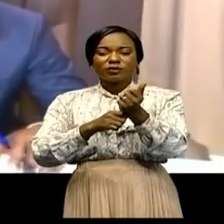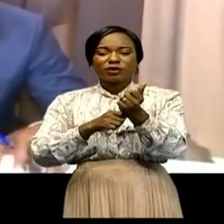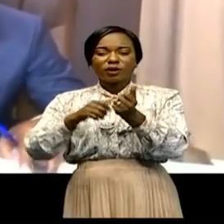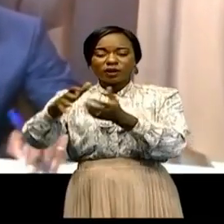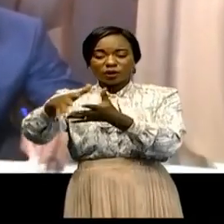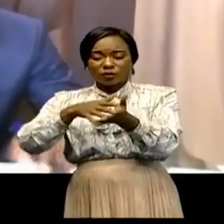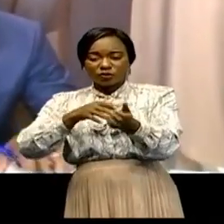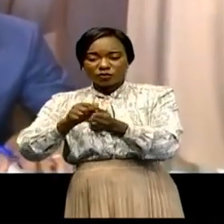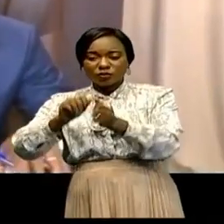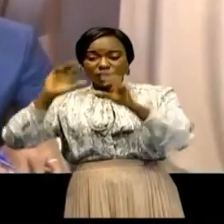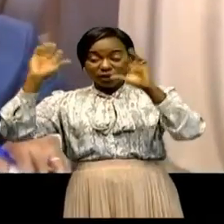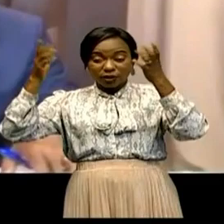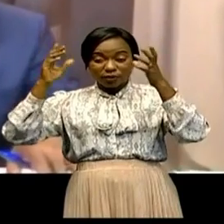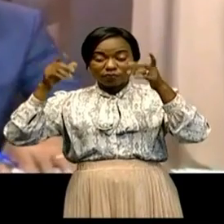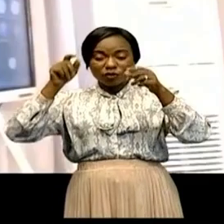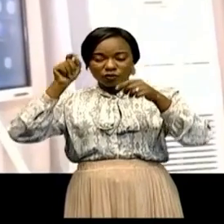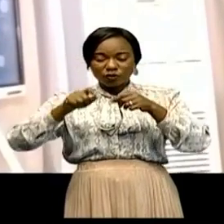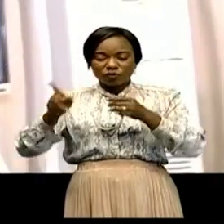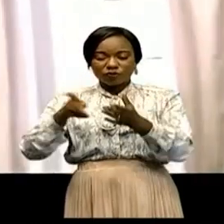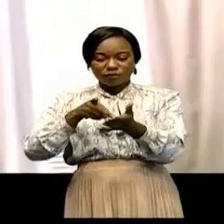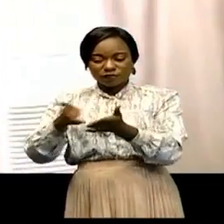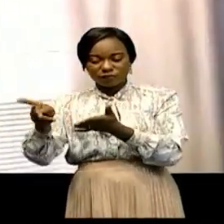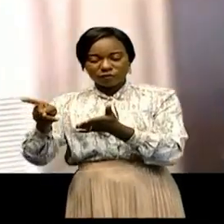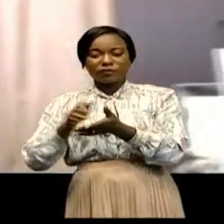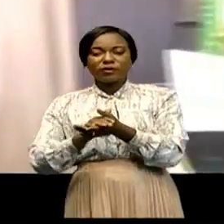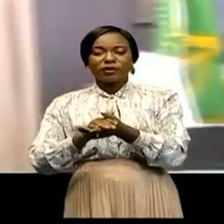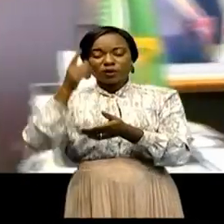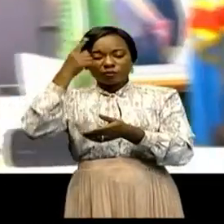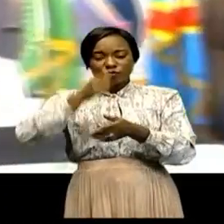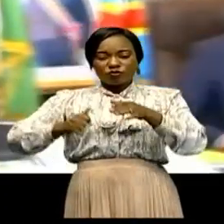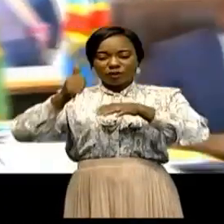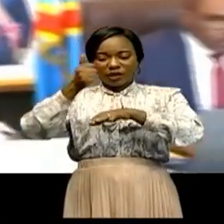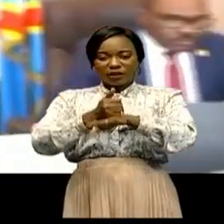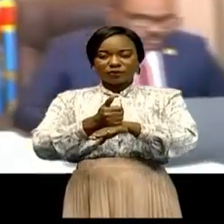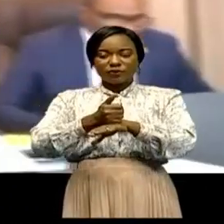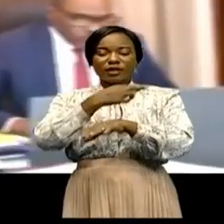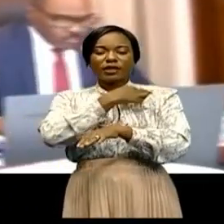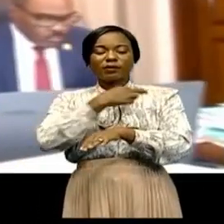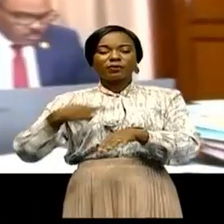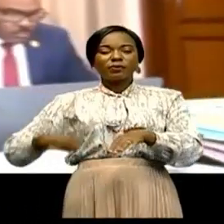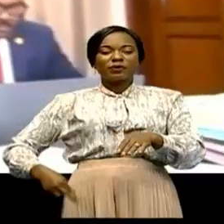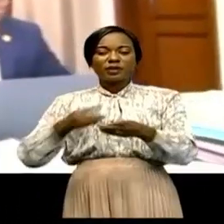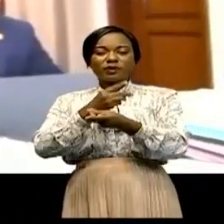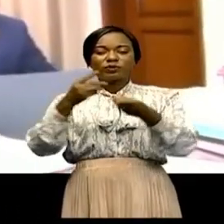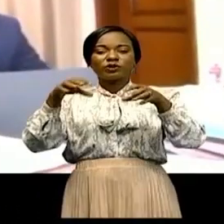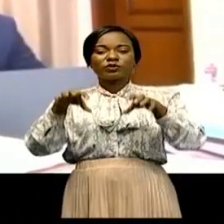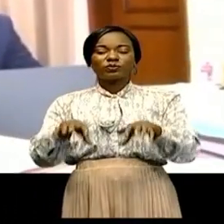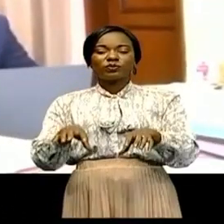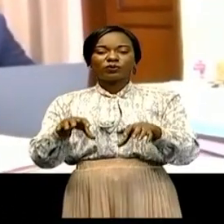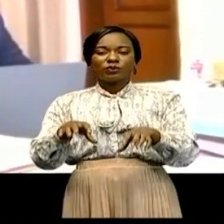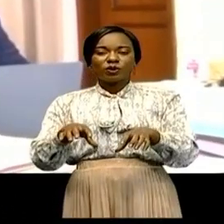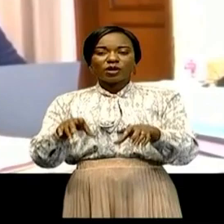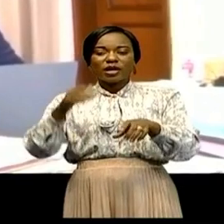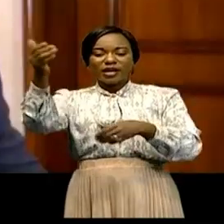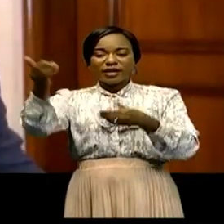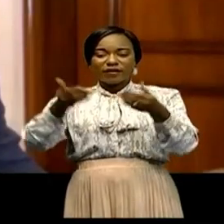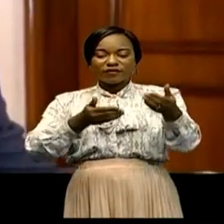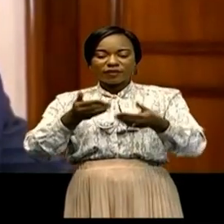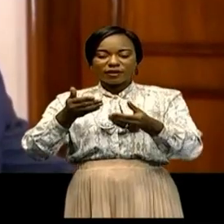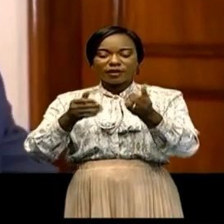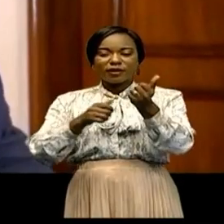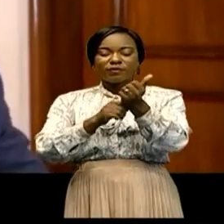d'engagement dans ce domaine. En matière d'adaptation, la République démocratique du Congo a invité le pays